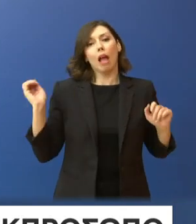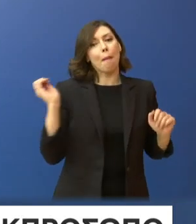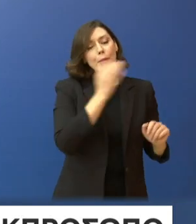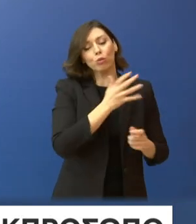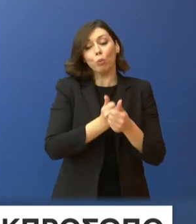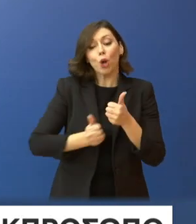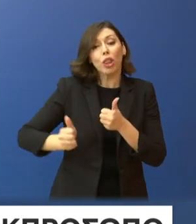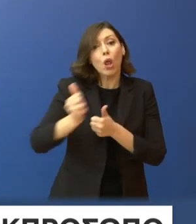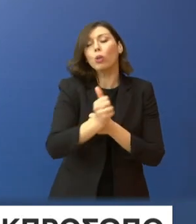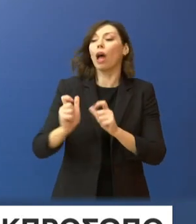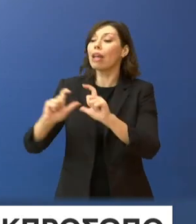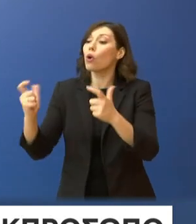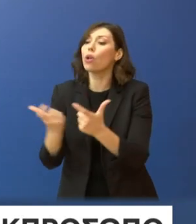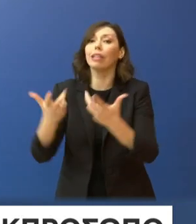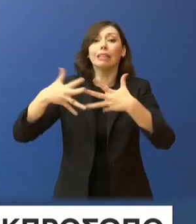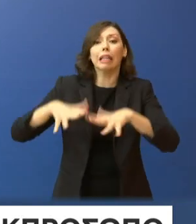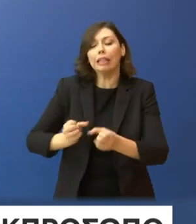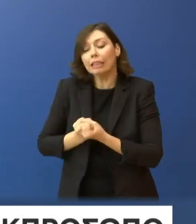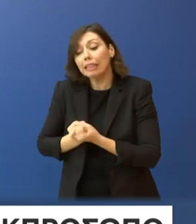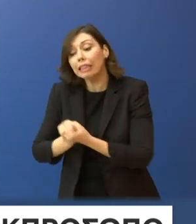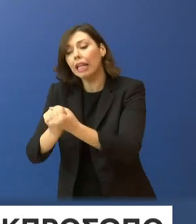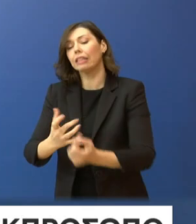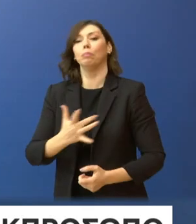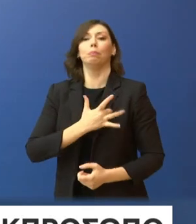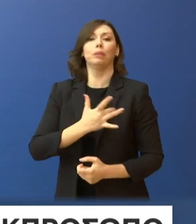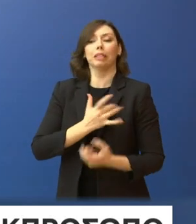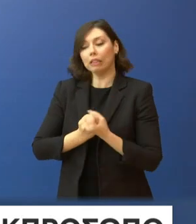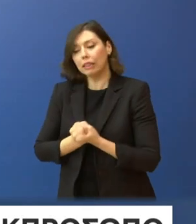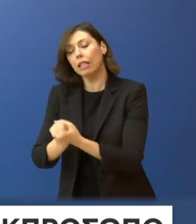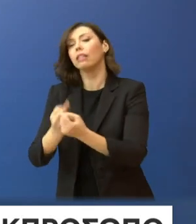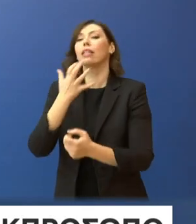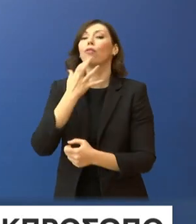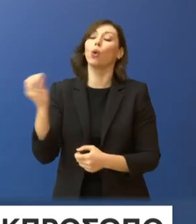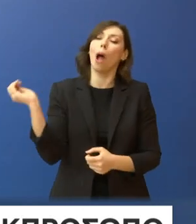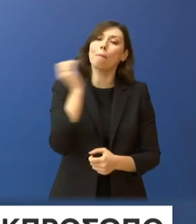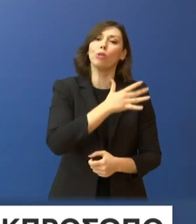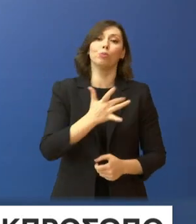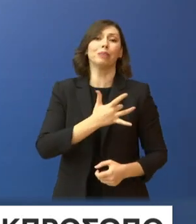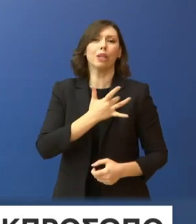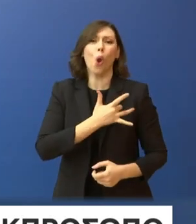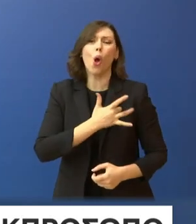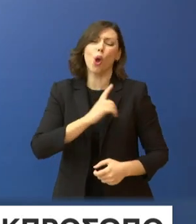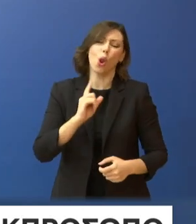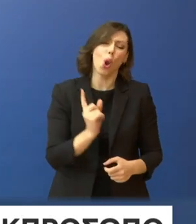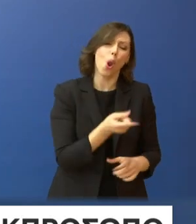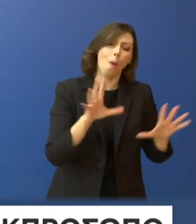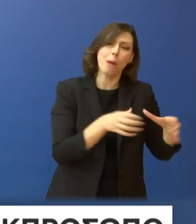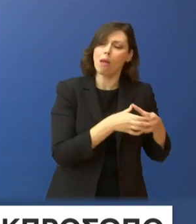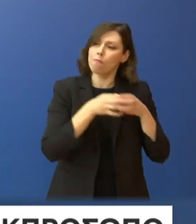επιστήμονες, έχει συσταθεί ομάδα ψυχολόγων που προσφέρει στους συγγενείς και στις οικογένειες των θυμάτων διαρκή ψυχολογική υποστήριξη και καθοδήγηση.